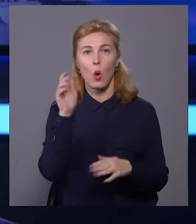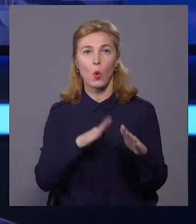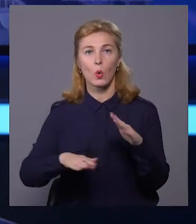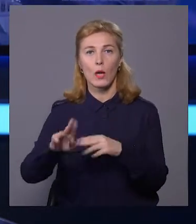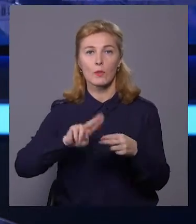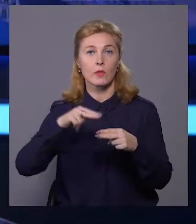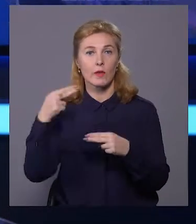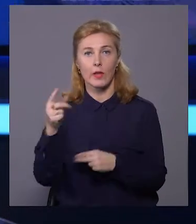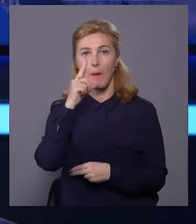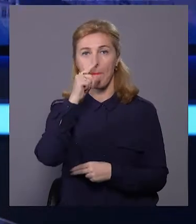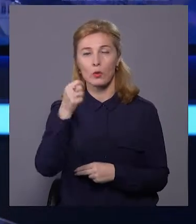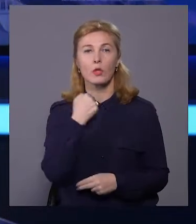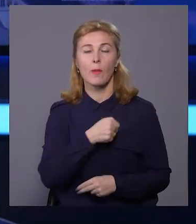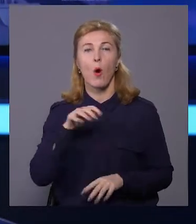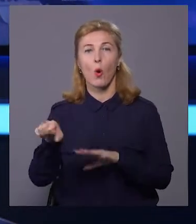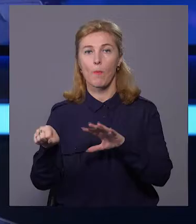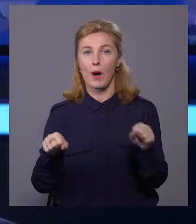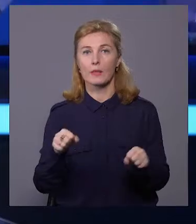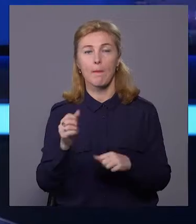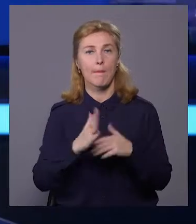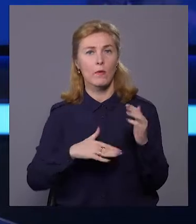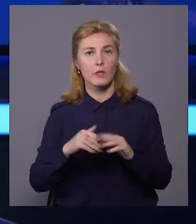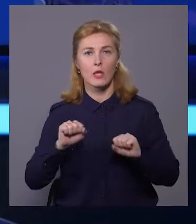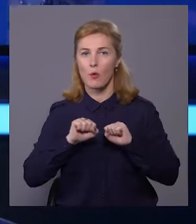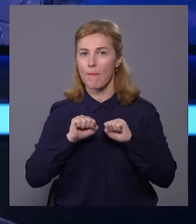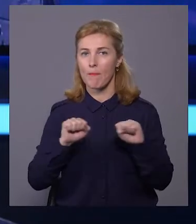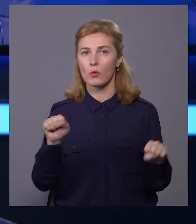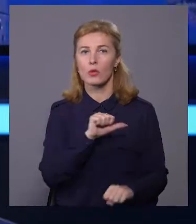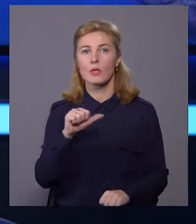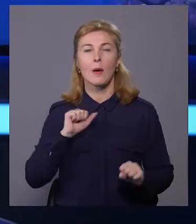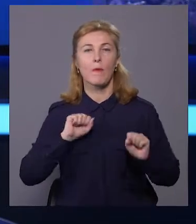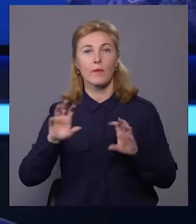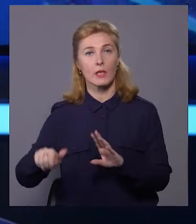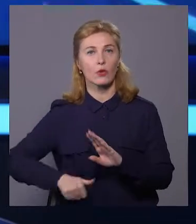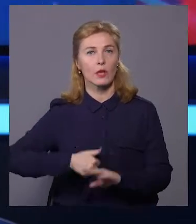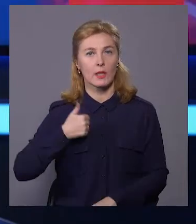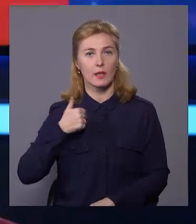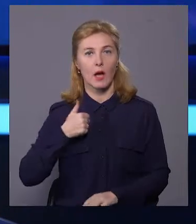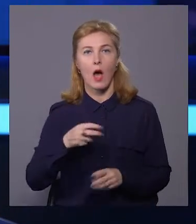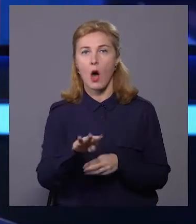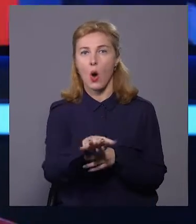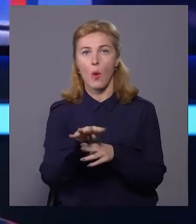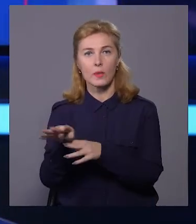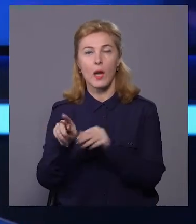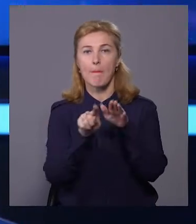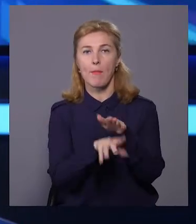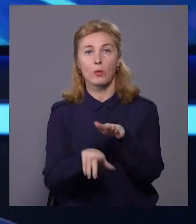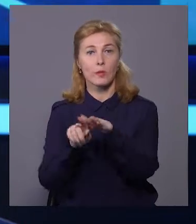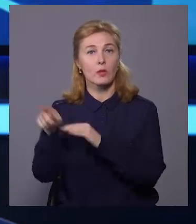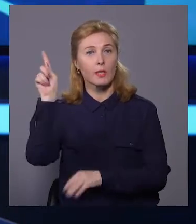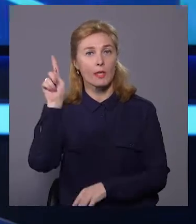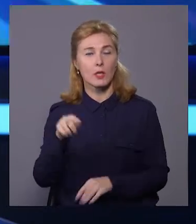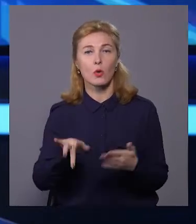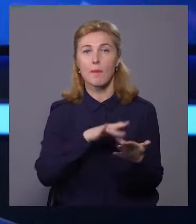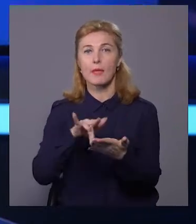протистоїть путінським окупантам. Професійно, мужньо, самовіддано і гідно. Обстрілів і бомбардування зазнають